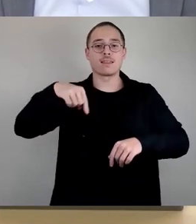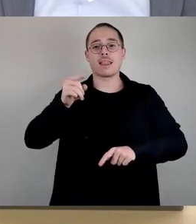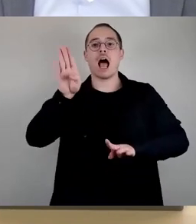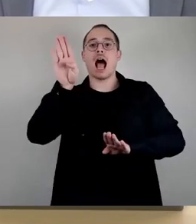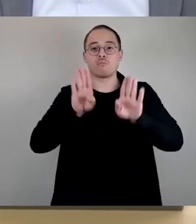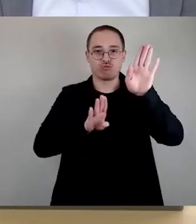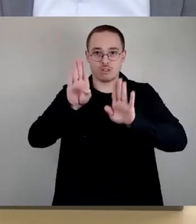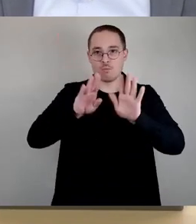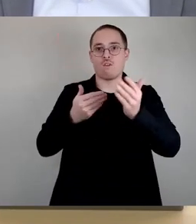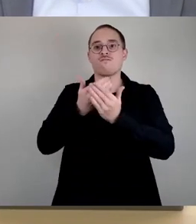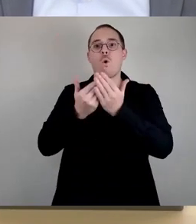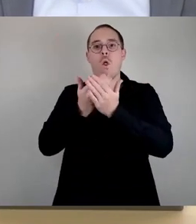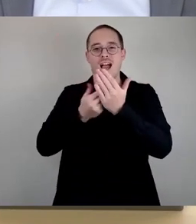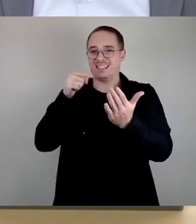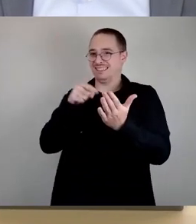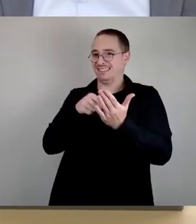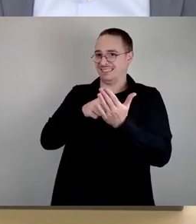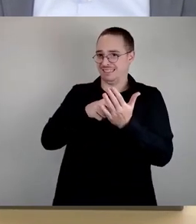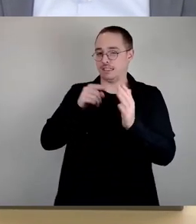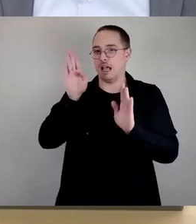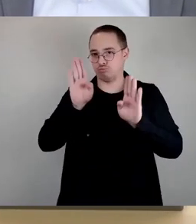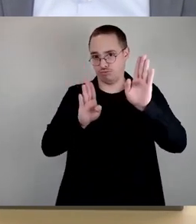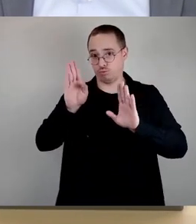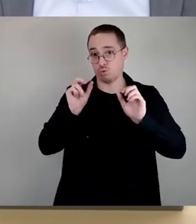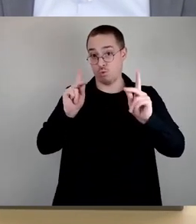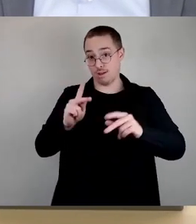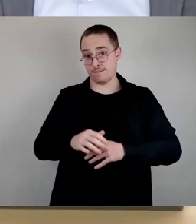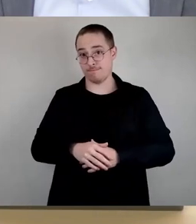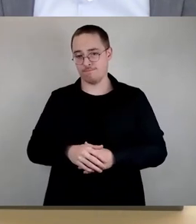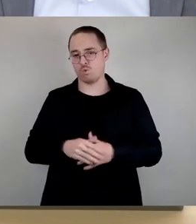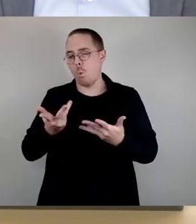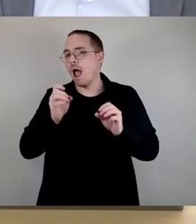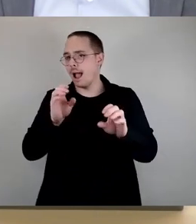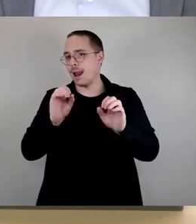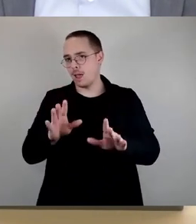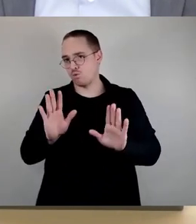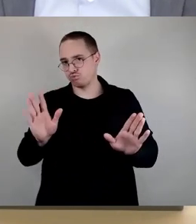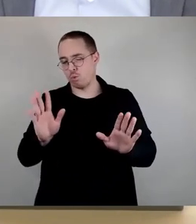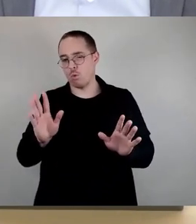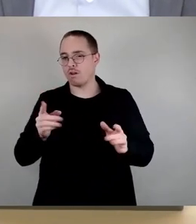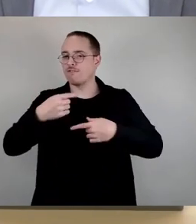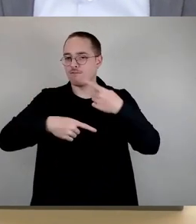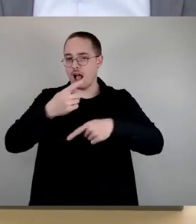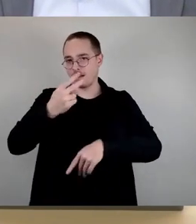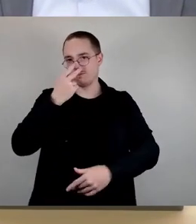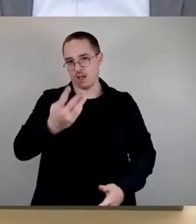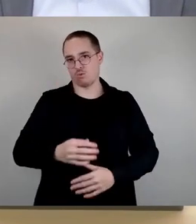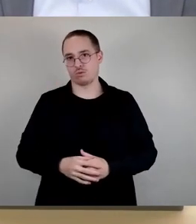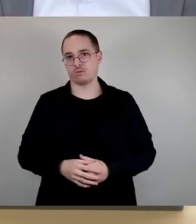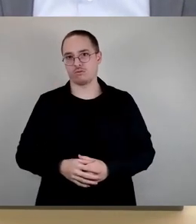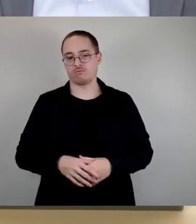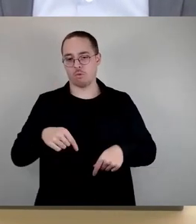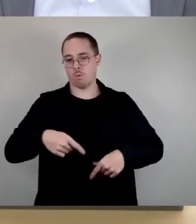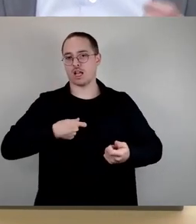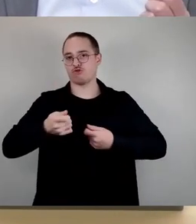Vorlage selber. So, ganz kurz zur Erklärung noch einmal zum Abstimmungsverfahren laut unserer Geschäftsordnung.